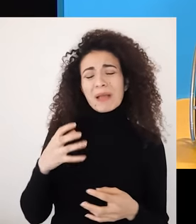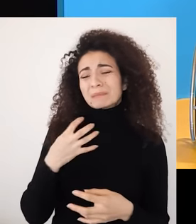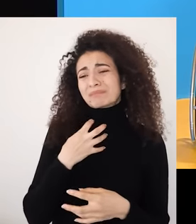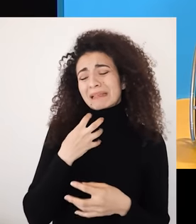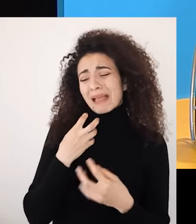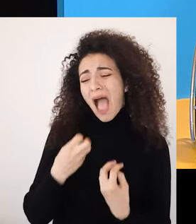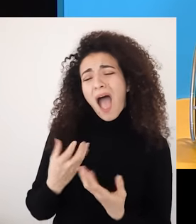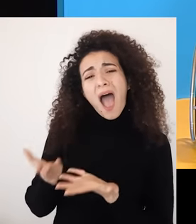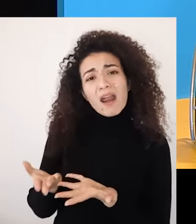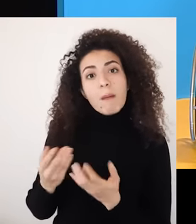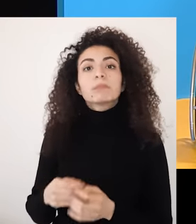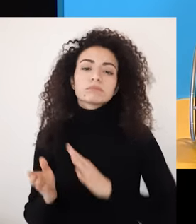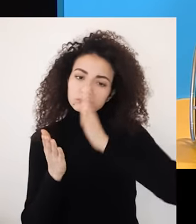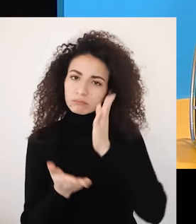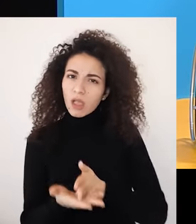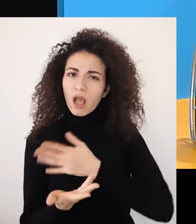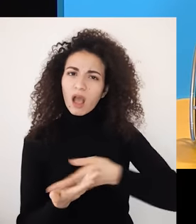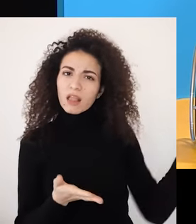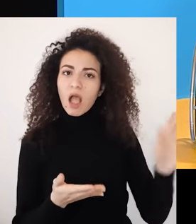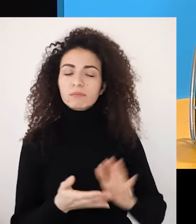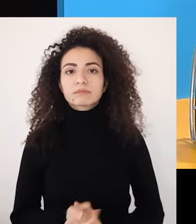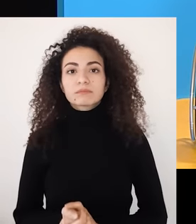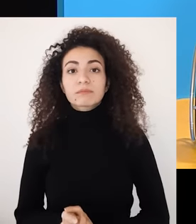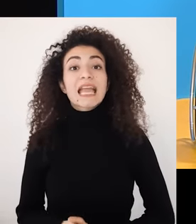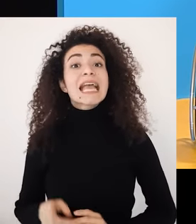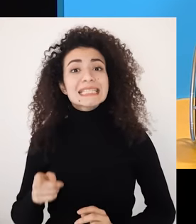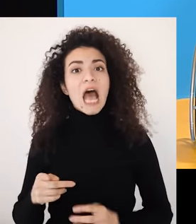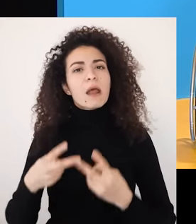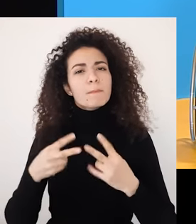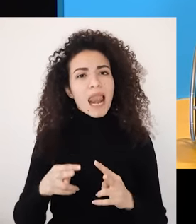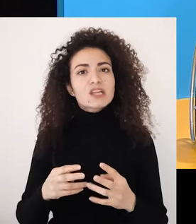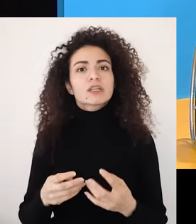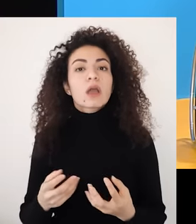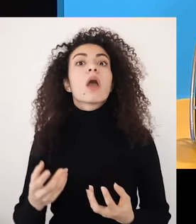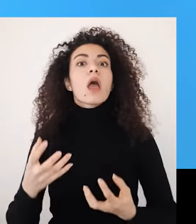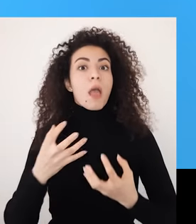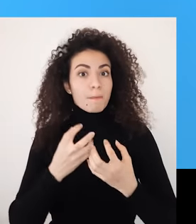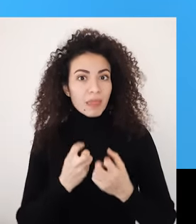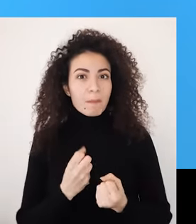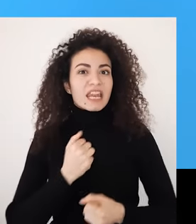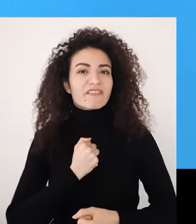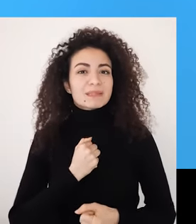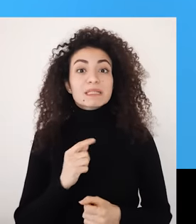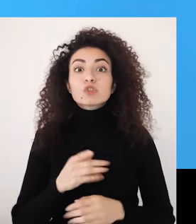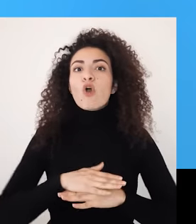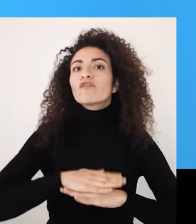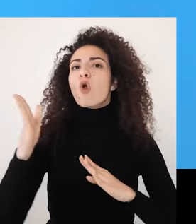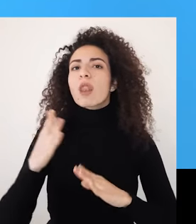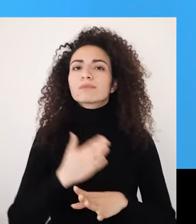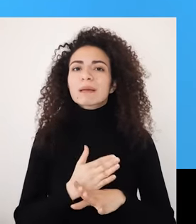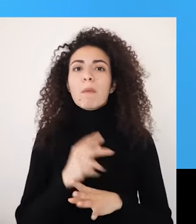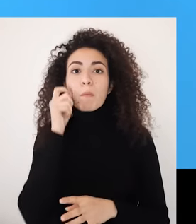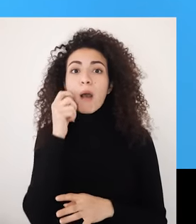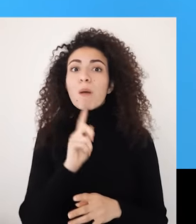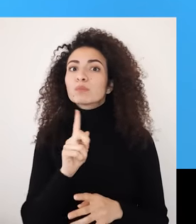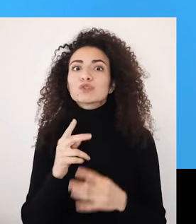بهالموقف كانت الوالدي عم بتقوم بالخطوة الأولى لقبول واقع سارة ولو إنه هالخطوة غير كافية لسارة لتقبل نفسها